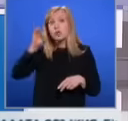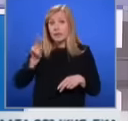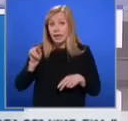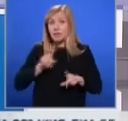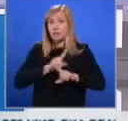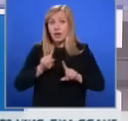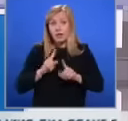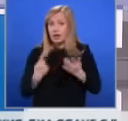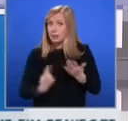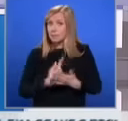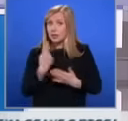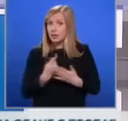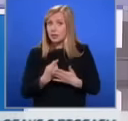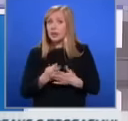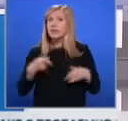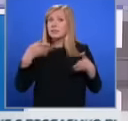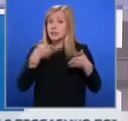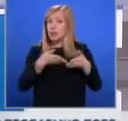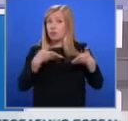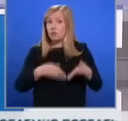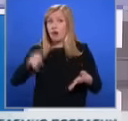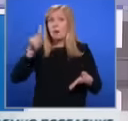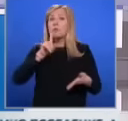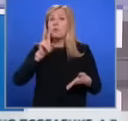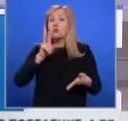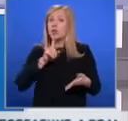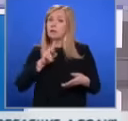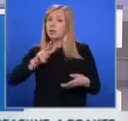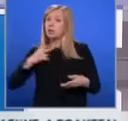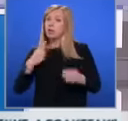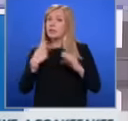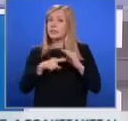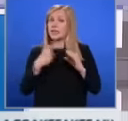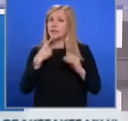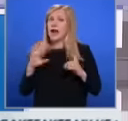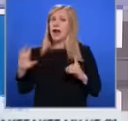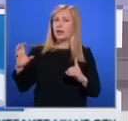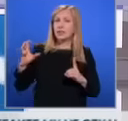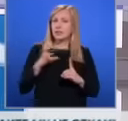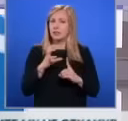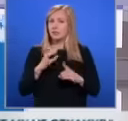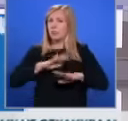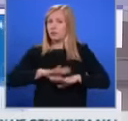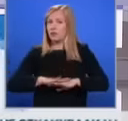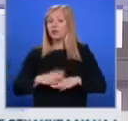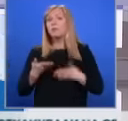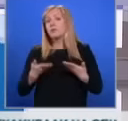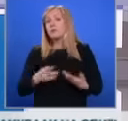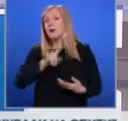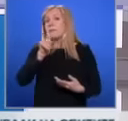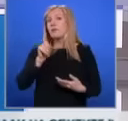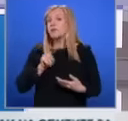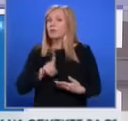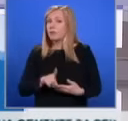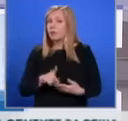Оказва се, че срещу същото момче са подавани и други сигнали за агресивно поведение. Това обаче повдига поне няколко въпроса. Например,